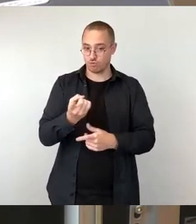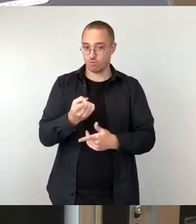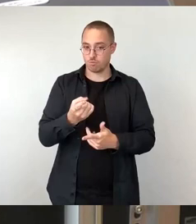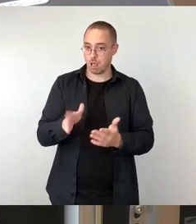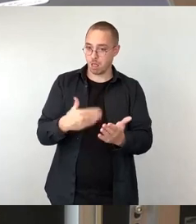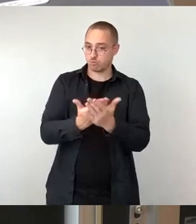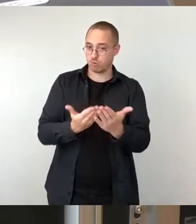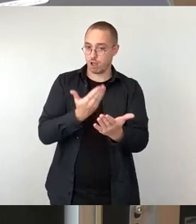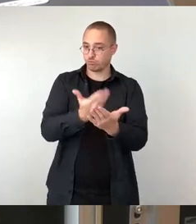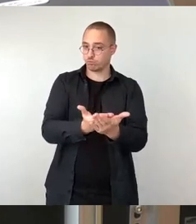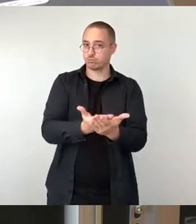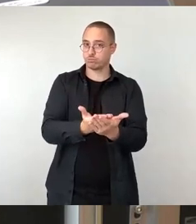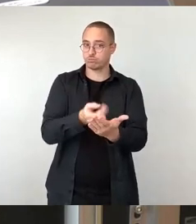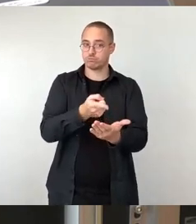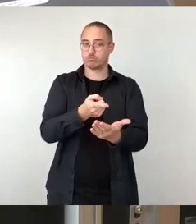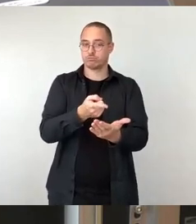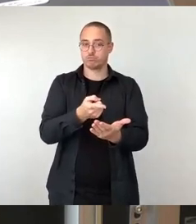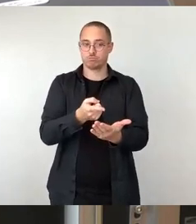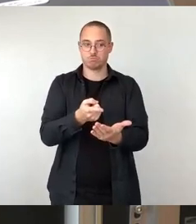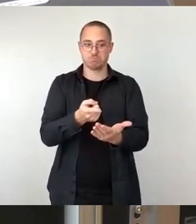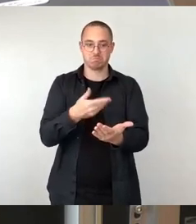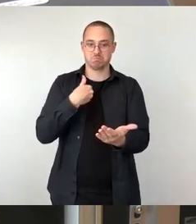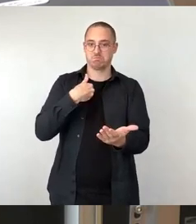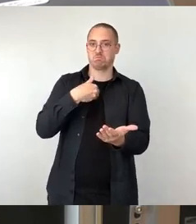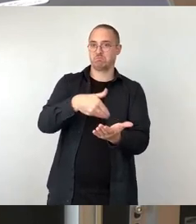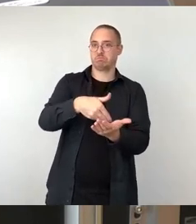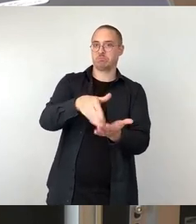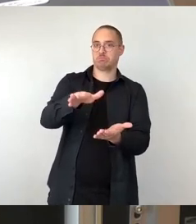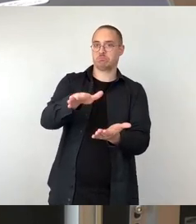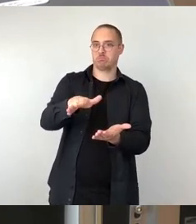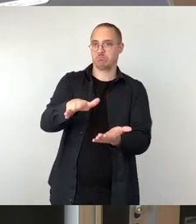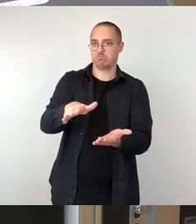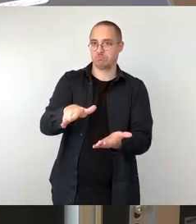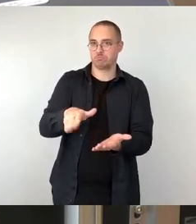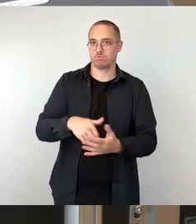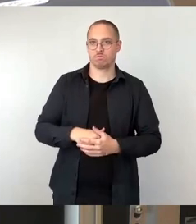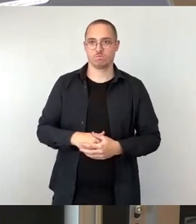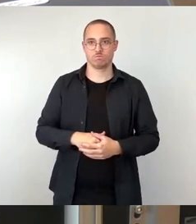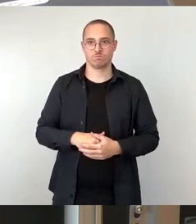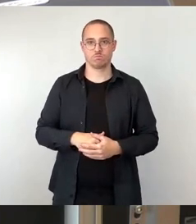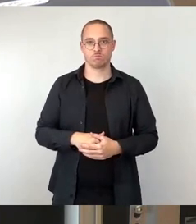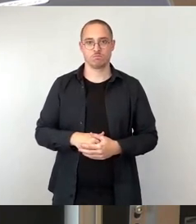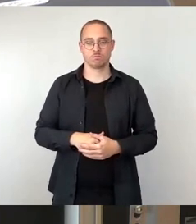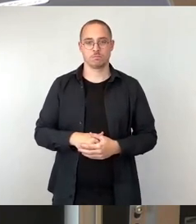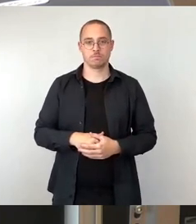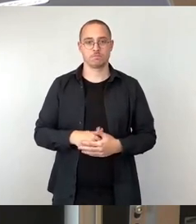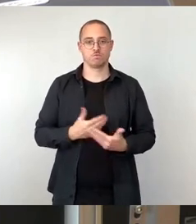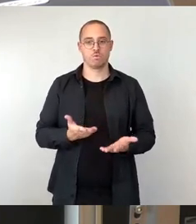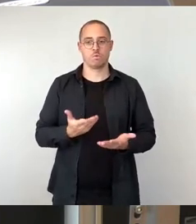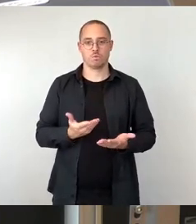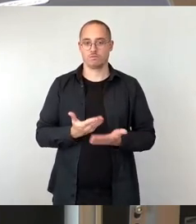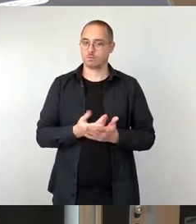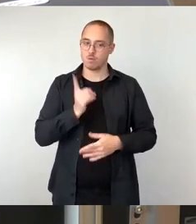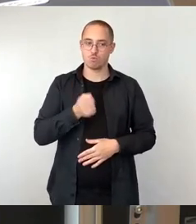aber nicht annehmen. Die Regelungen sind im Asylbewerberleistungsgesetz gegeben und sie müssen